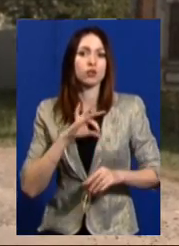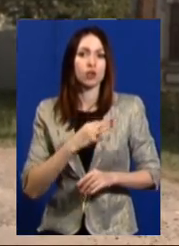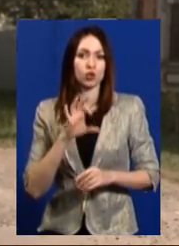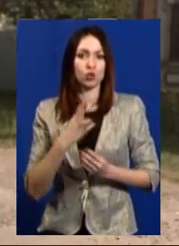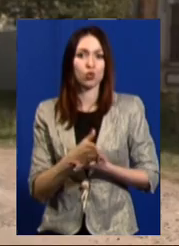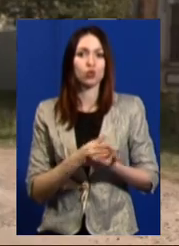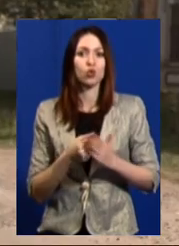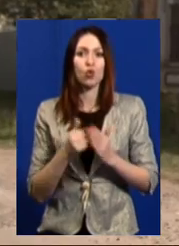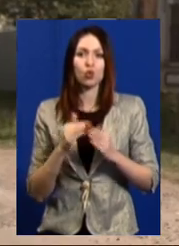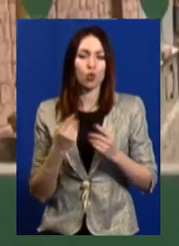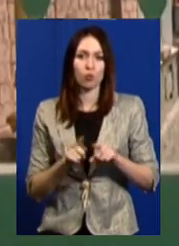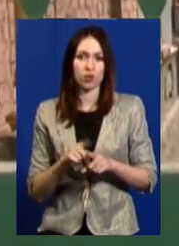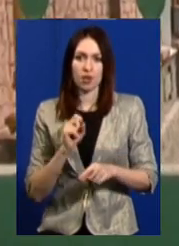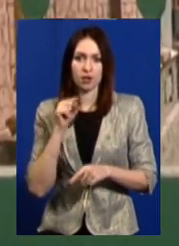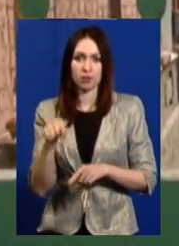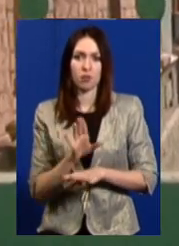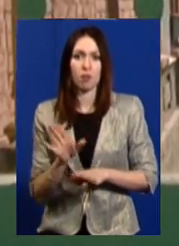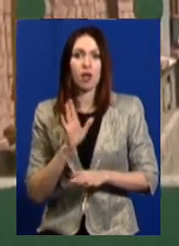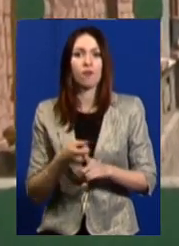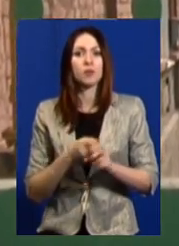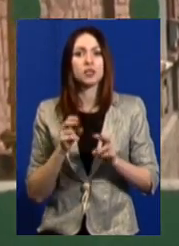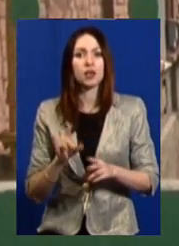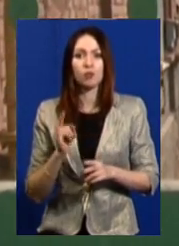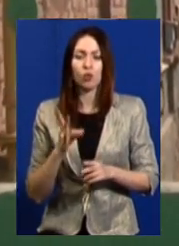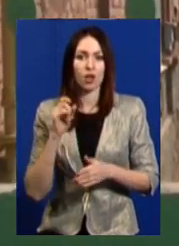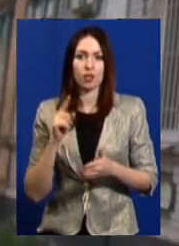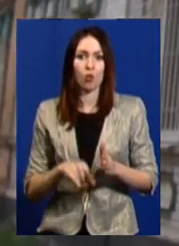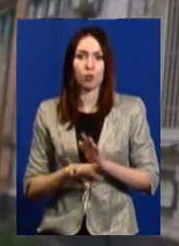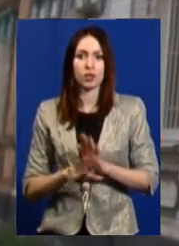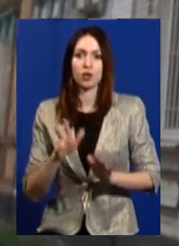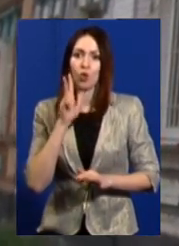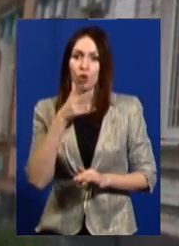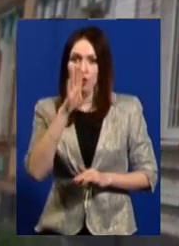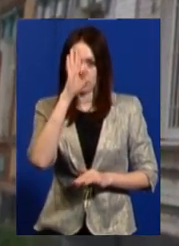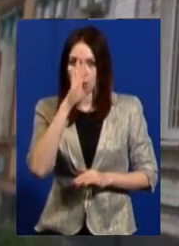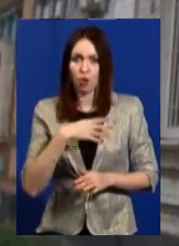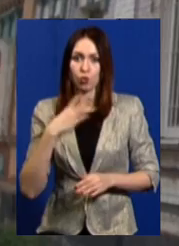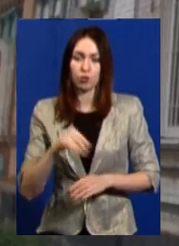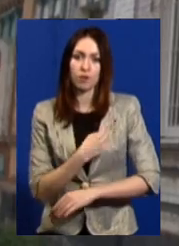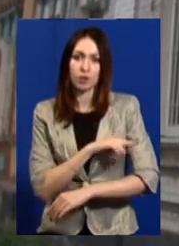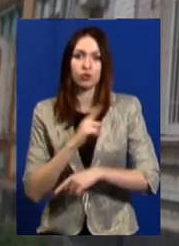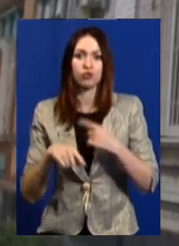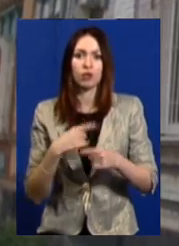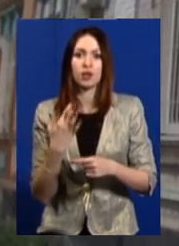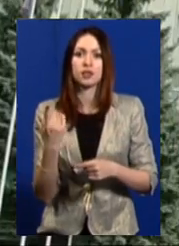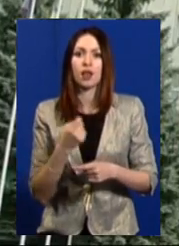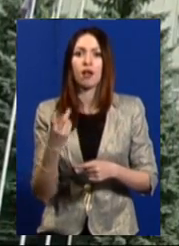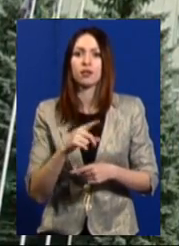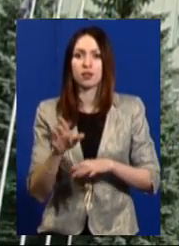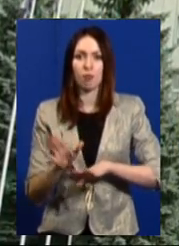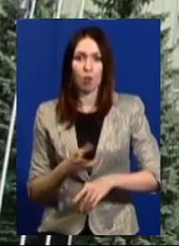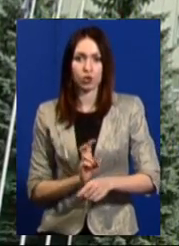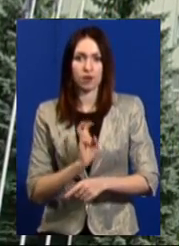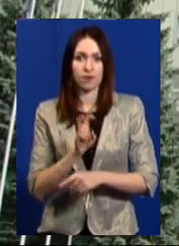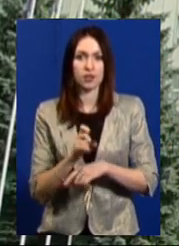соцслужби до будинку так і не потрапили. У безпеці дитини не переконалися. Трирічний хлопчик помер у лікарні через кілька тижнів після візиту.